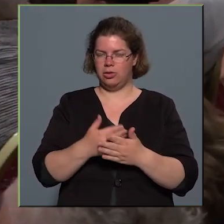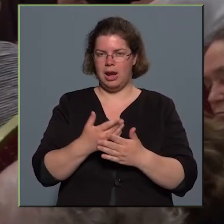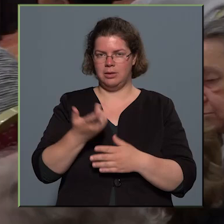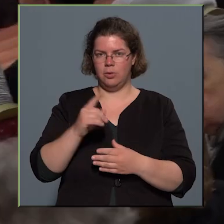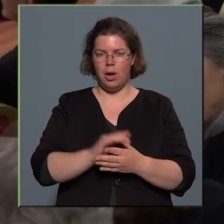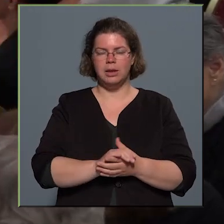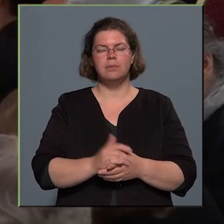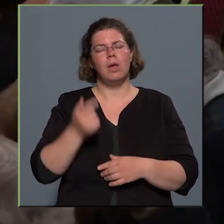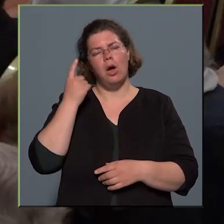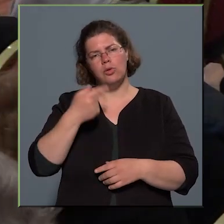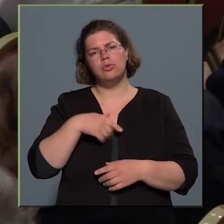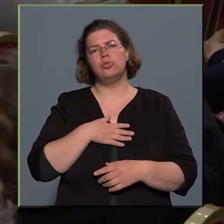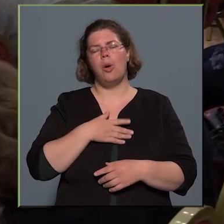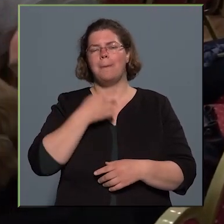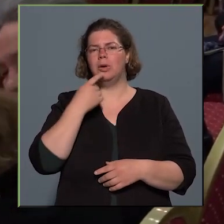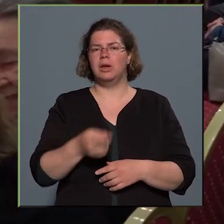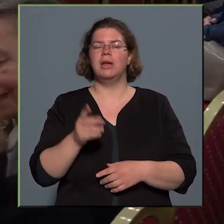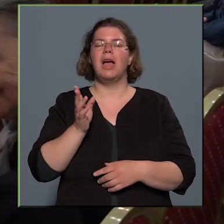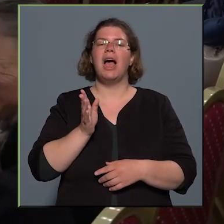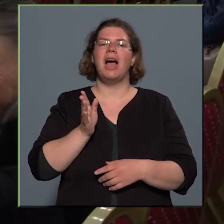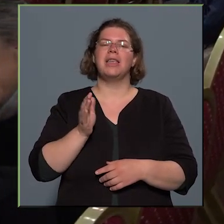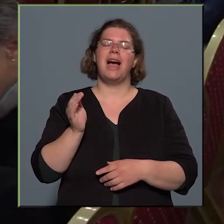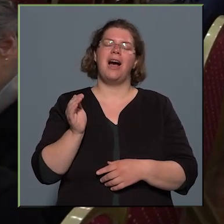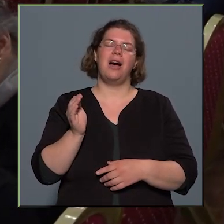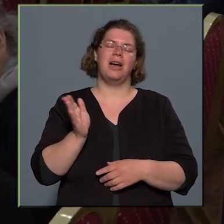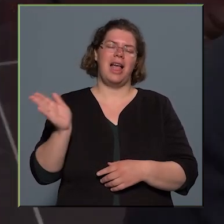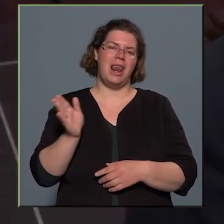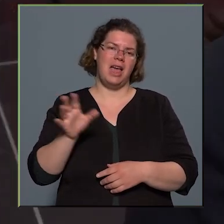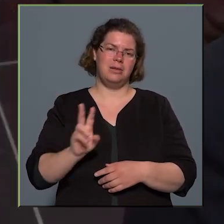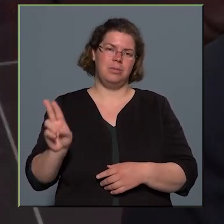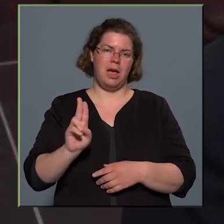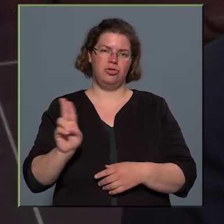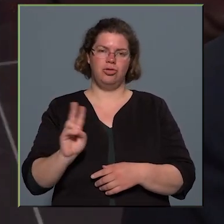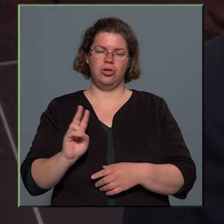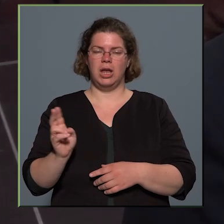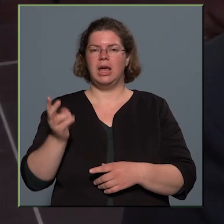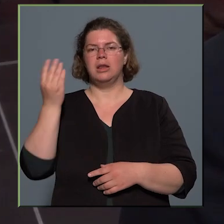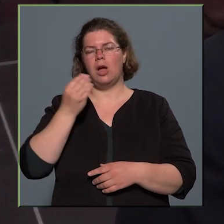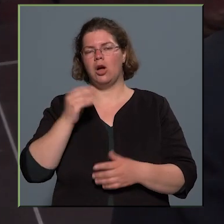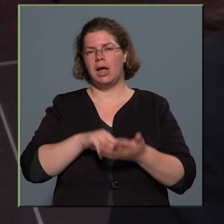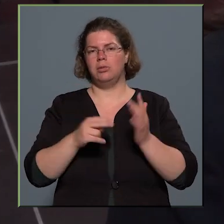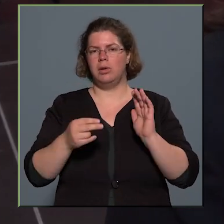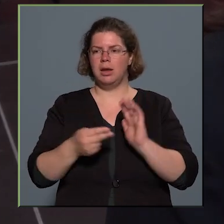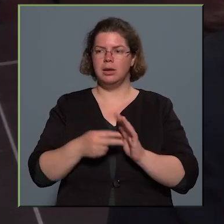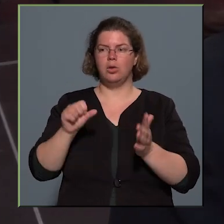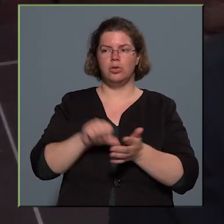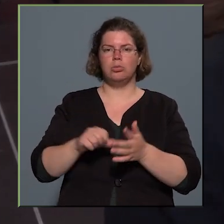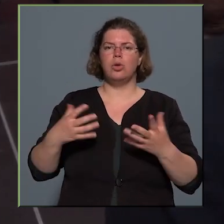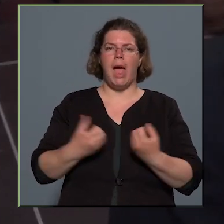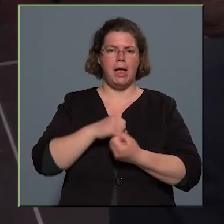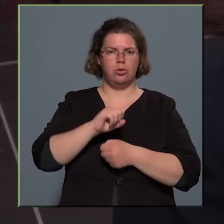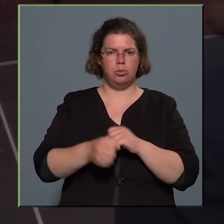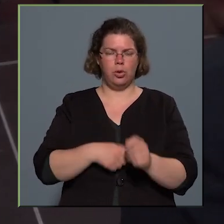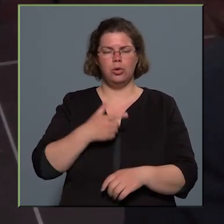mondani, hogy a kelepestű tankerületi központ nagyon együttműködő volt. Kétségtelen, hogy nem